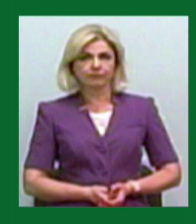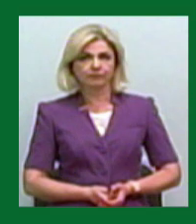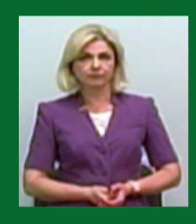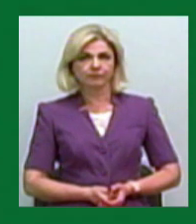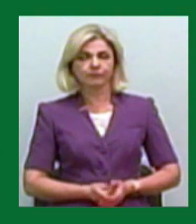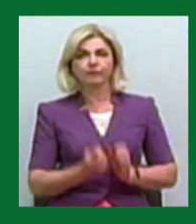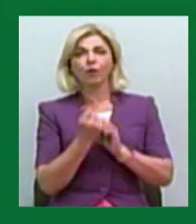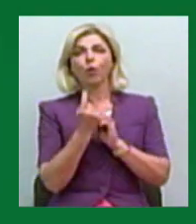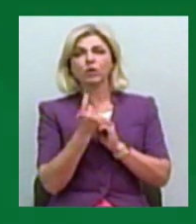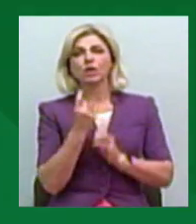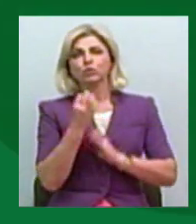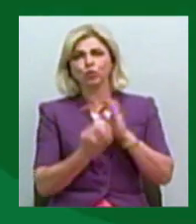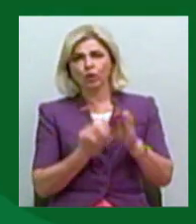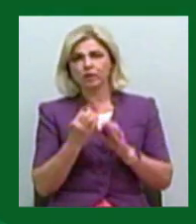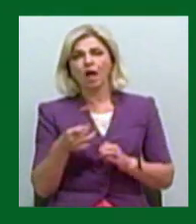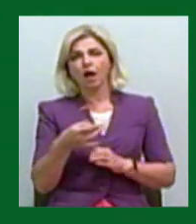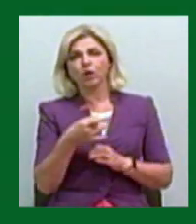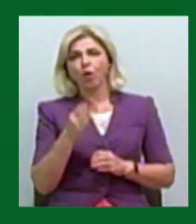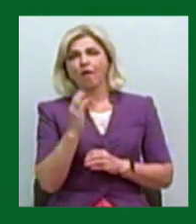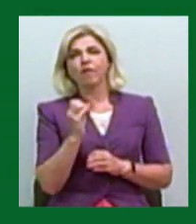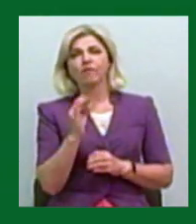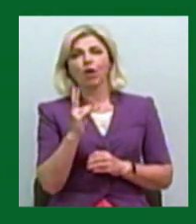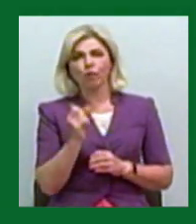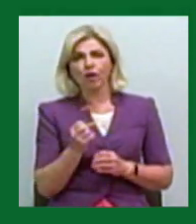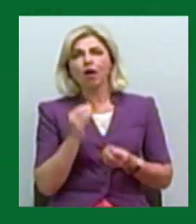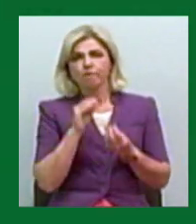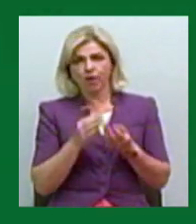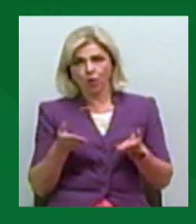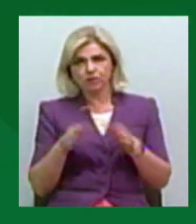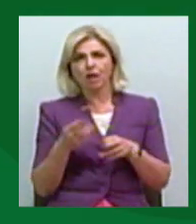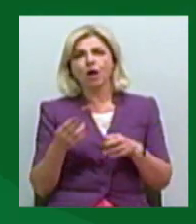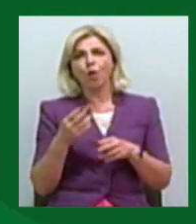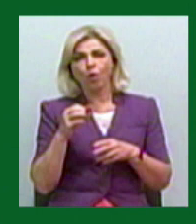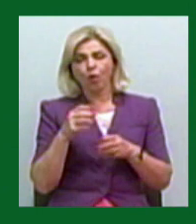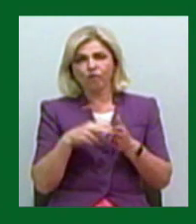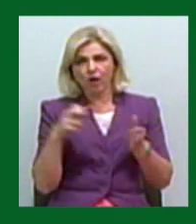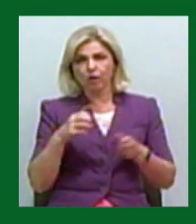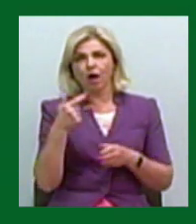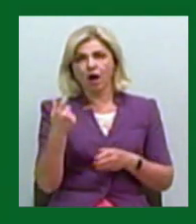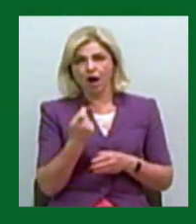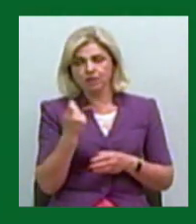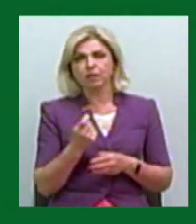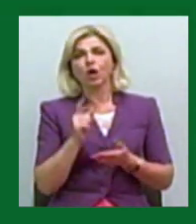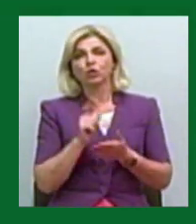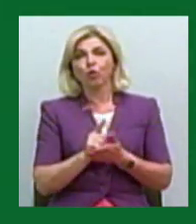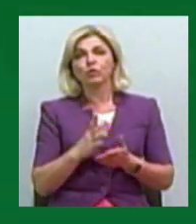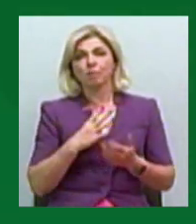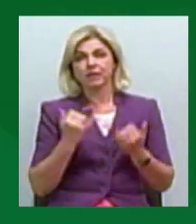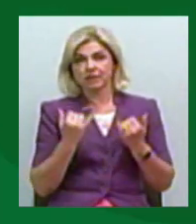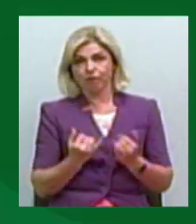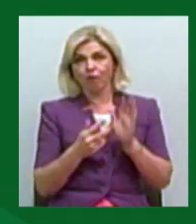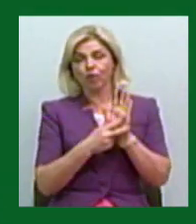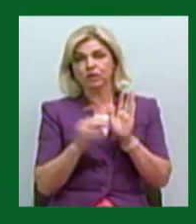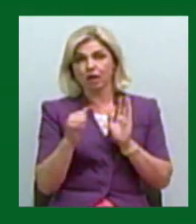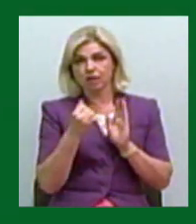11 діб мікрорайон Варварівка залишається відрізаним від газопостачання. Подачу блакитного палива мали віднувити сьогодні, 8 серпня.